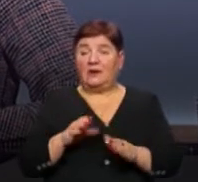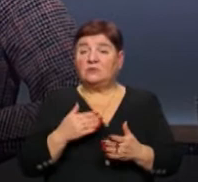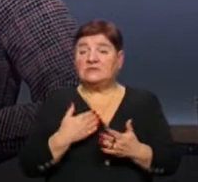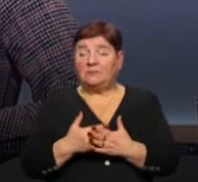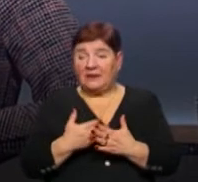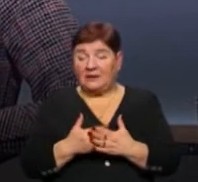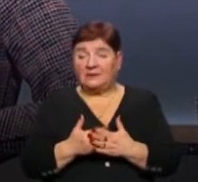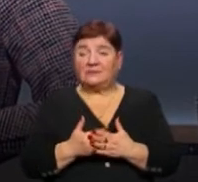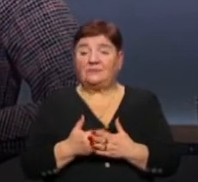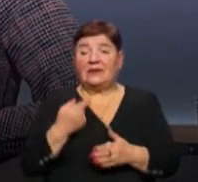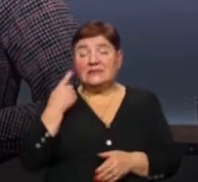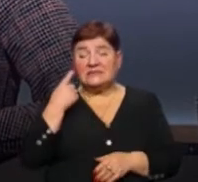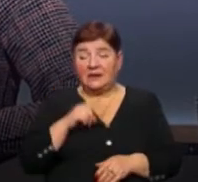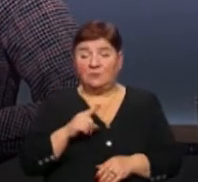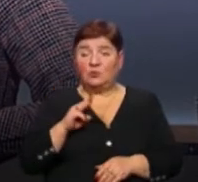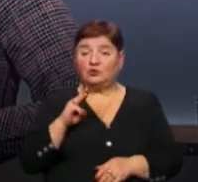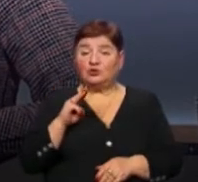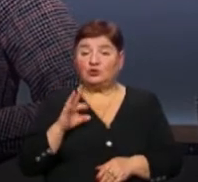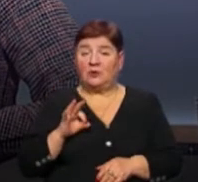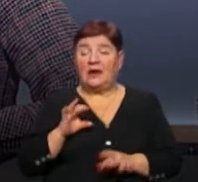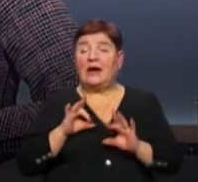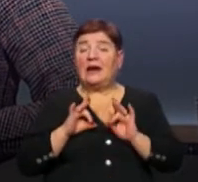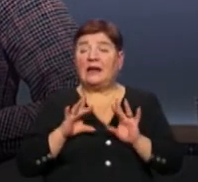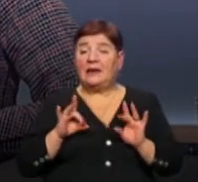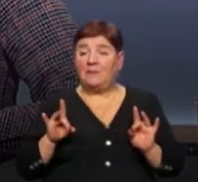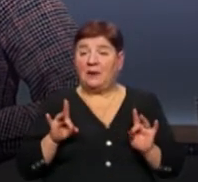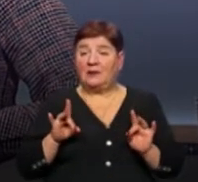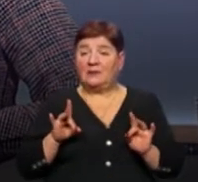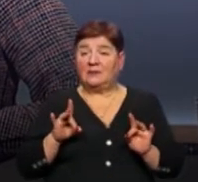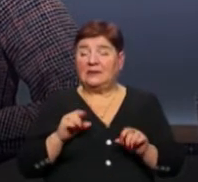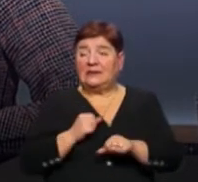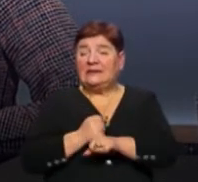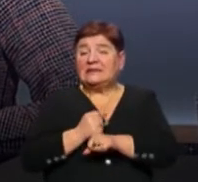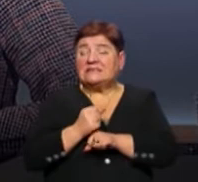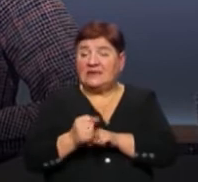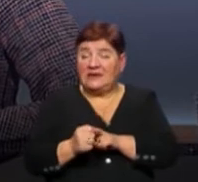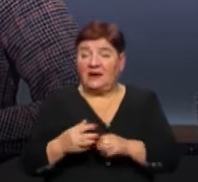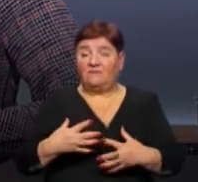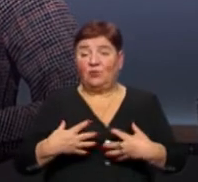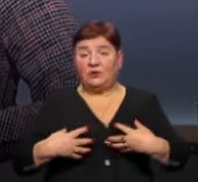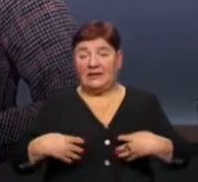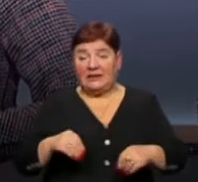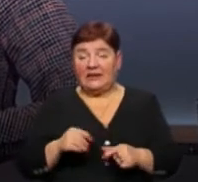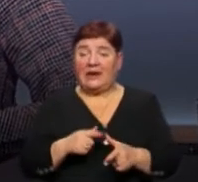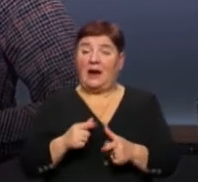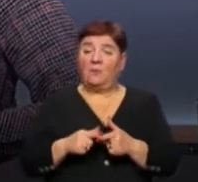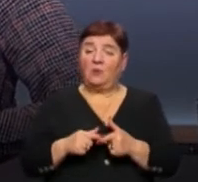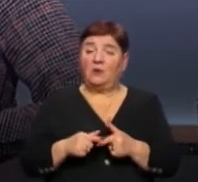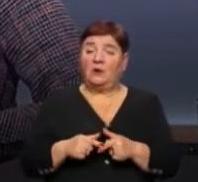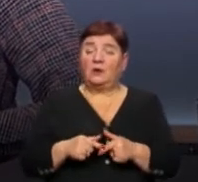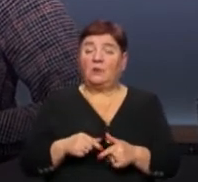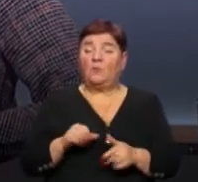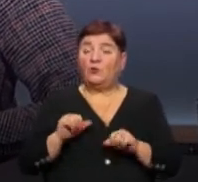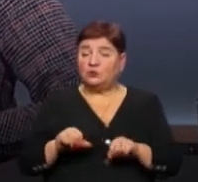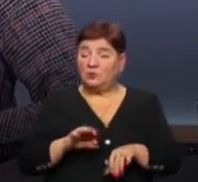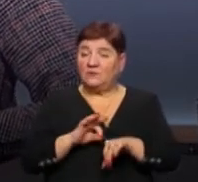От, наприклад, знаємо, що реклама насилля в родині, і можемо, наприклад, довести,